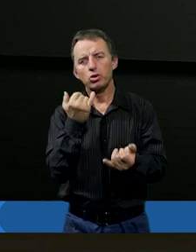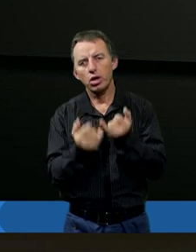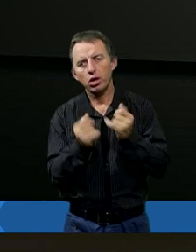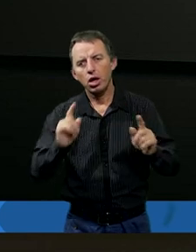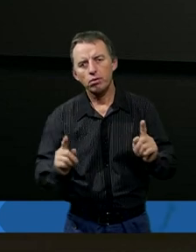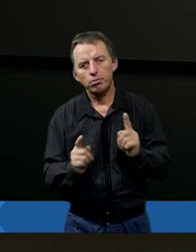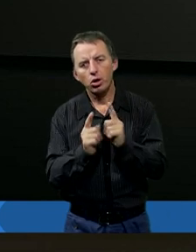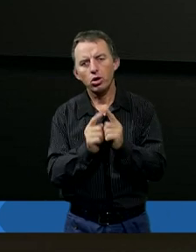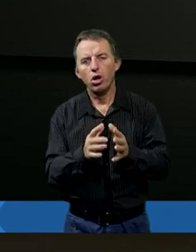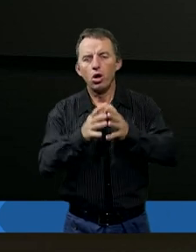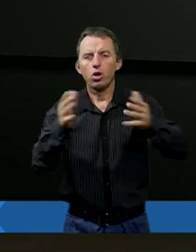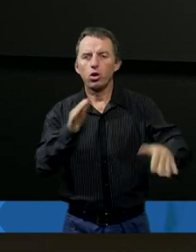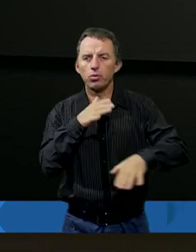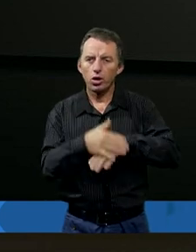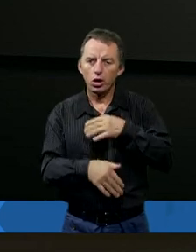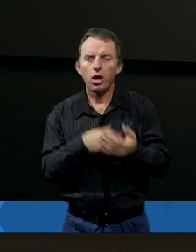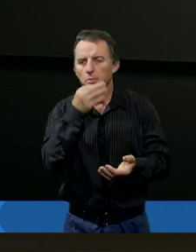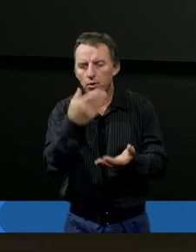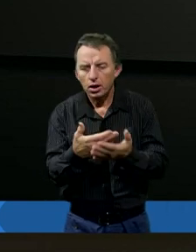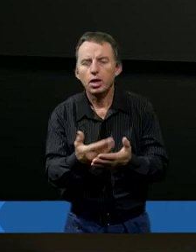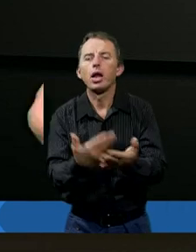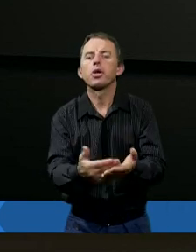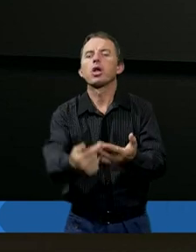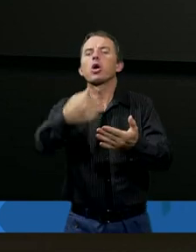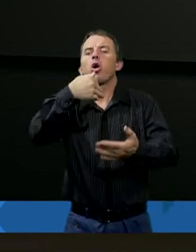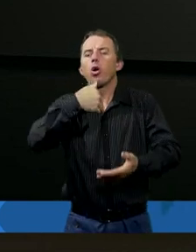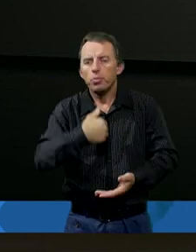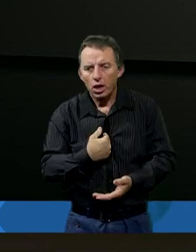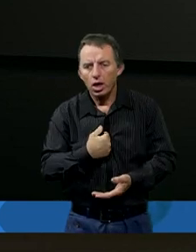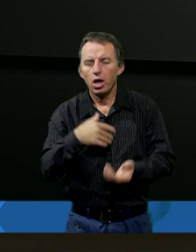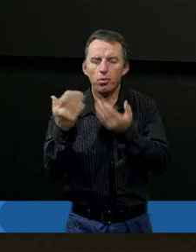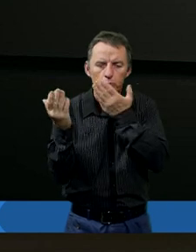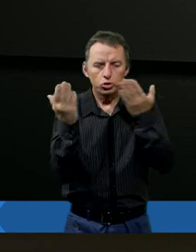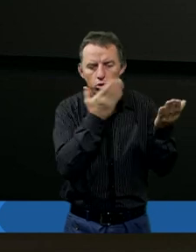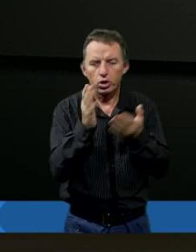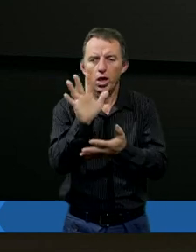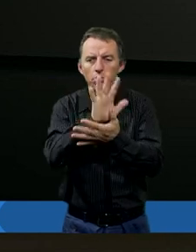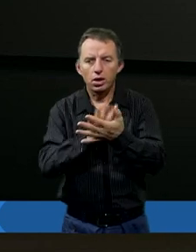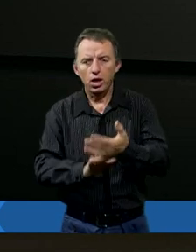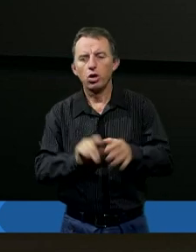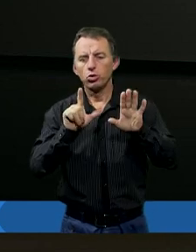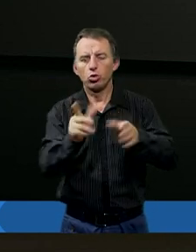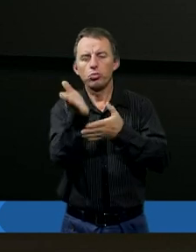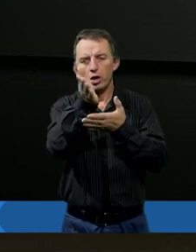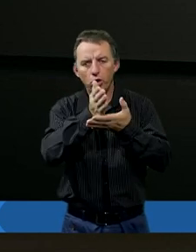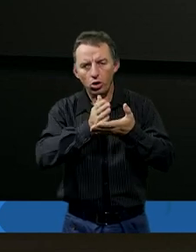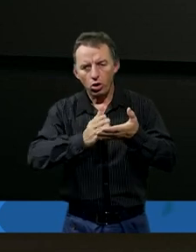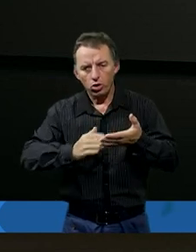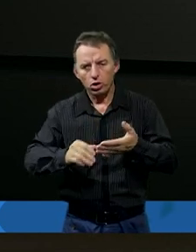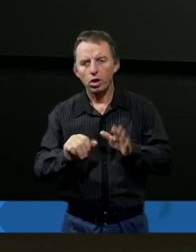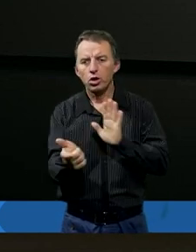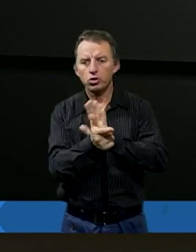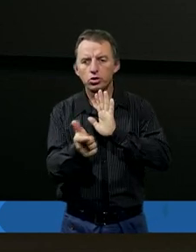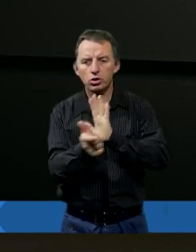spotyka nas ogromne nieszczęście, to pytamy się, dlaczego mnie? Może przeczytajmy tekst z siódmego rozdziału